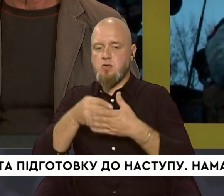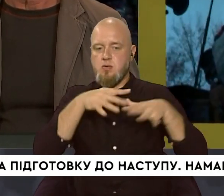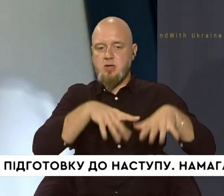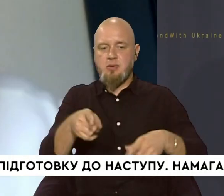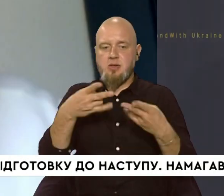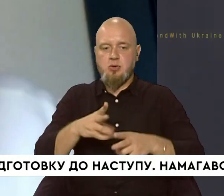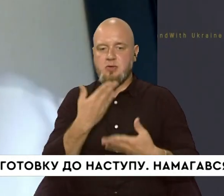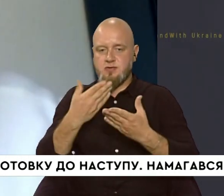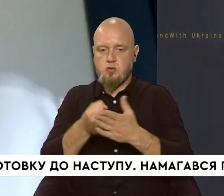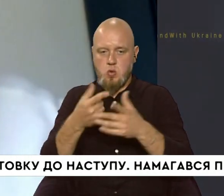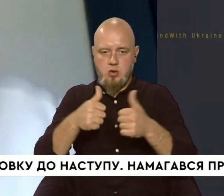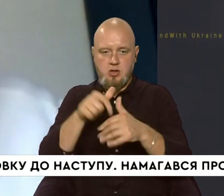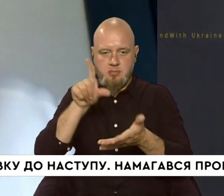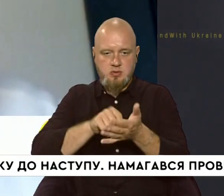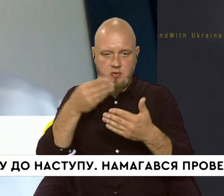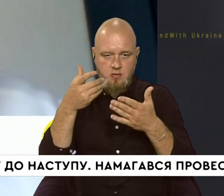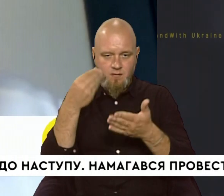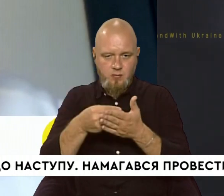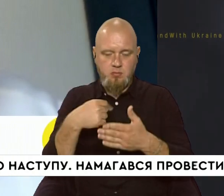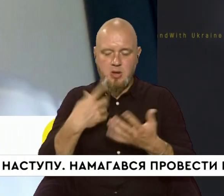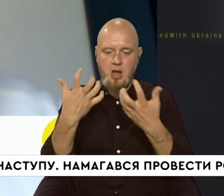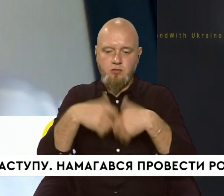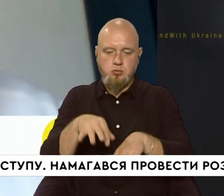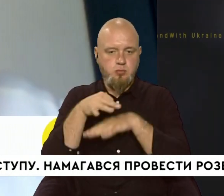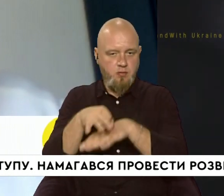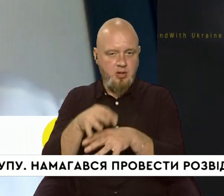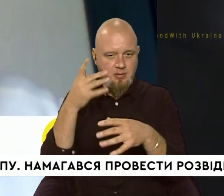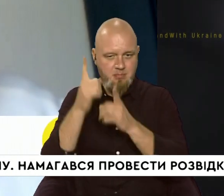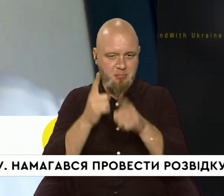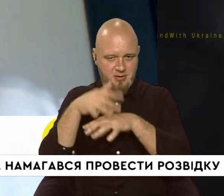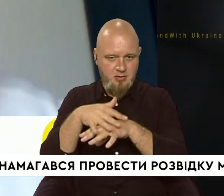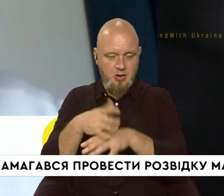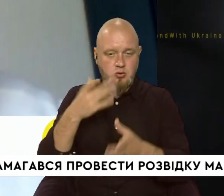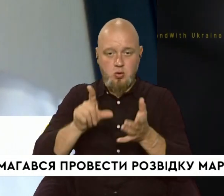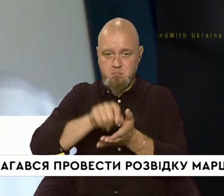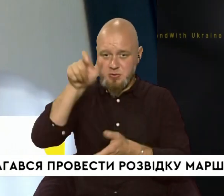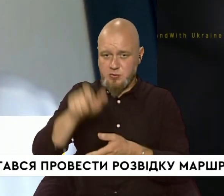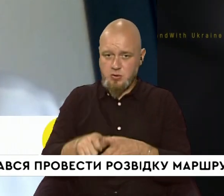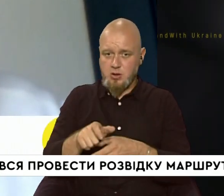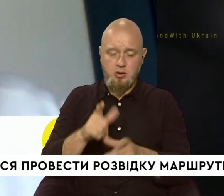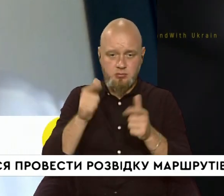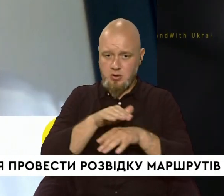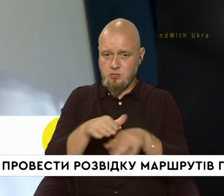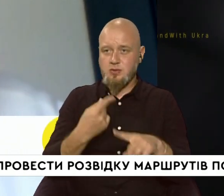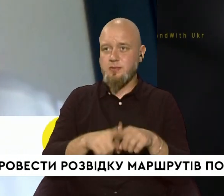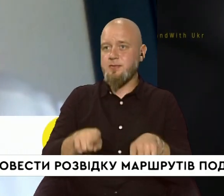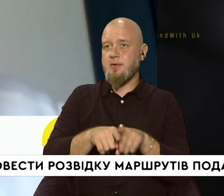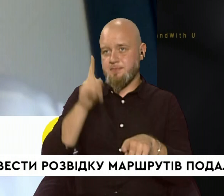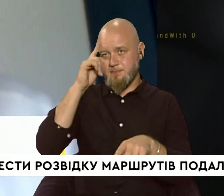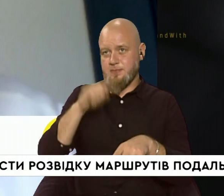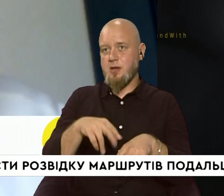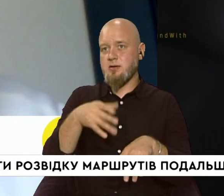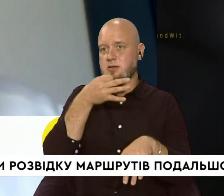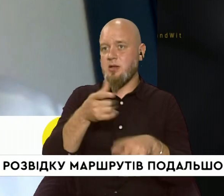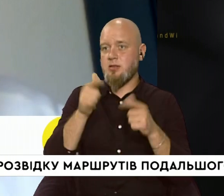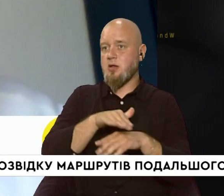звертатися до органів пенсійного фонду. Ми автоматично його провели. І якщо пенсіонер не згоден, це таке, знаєте, як